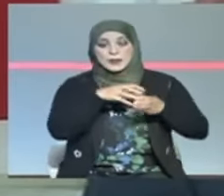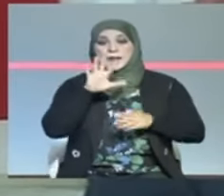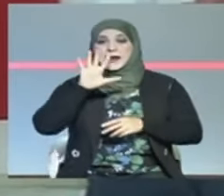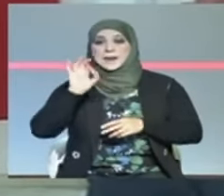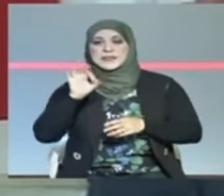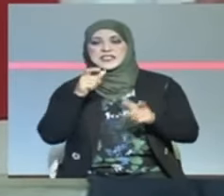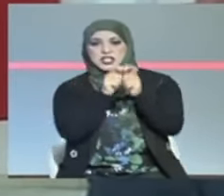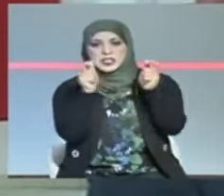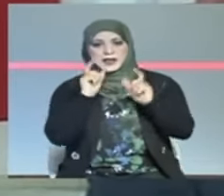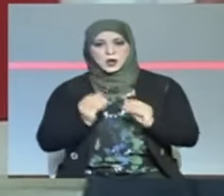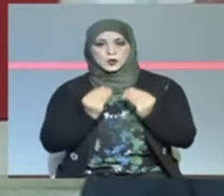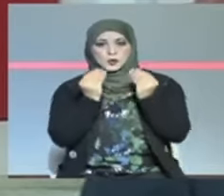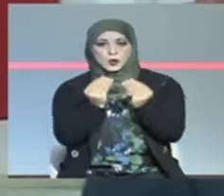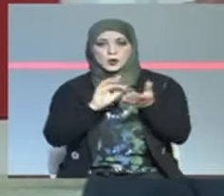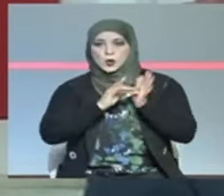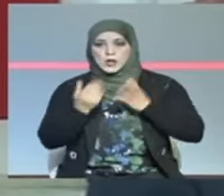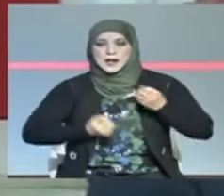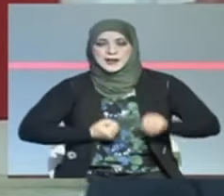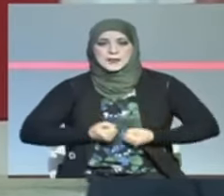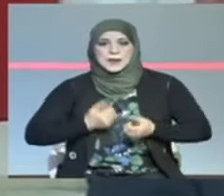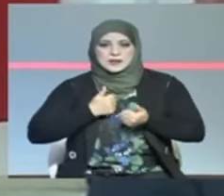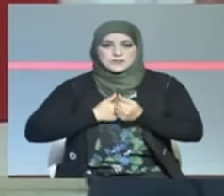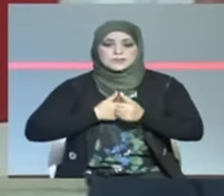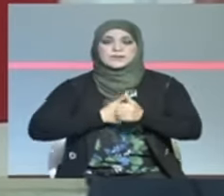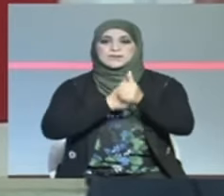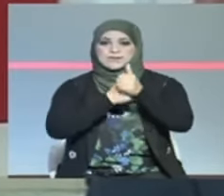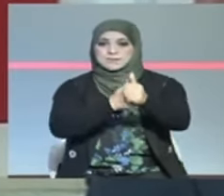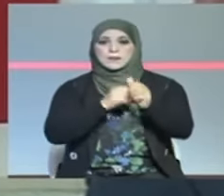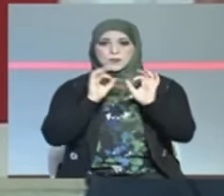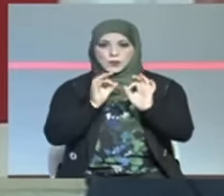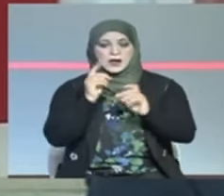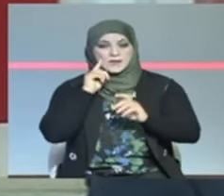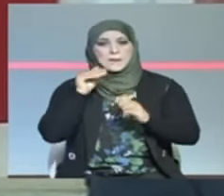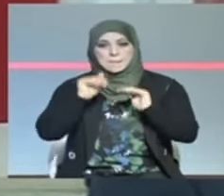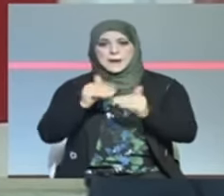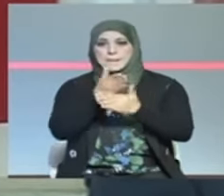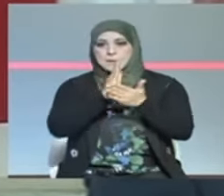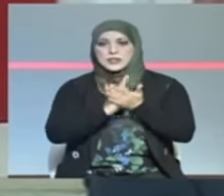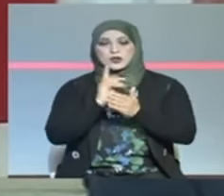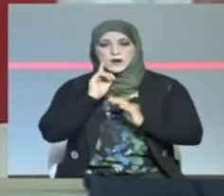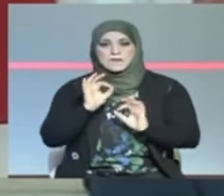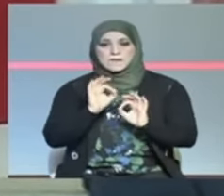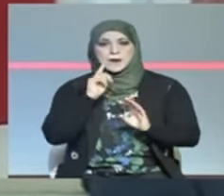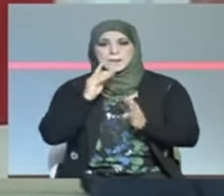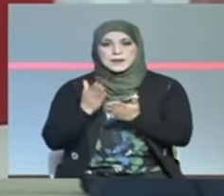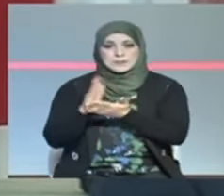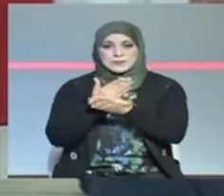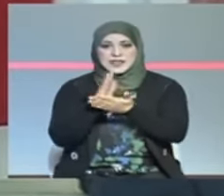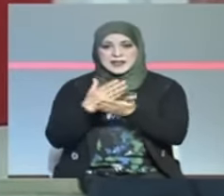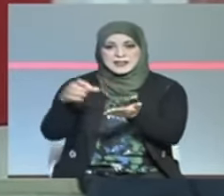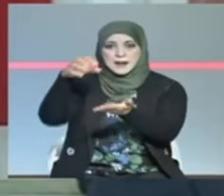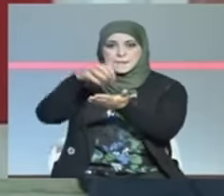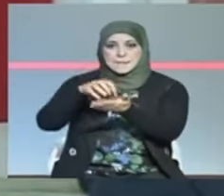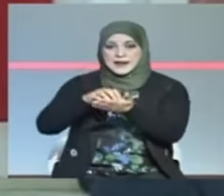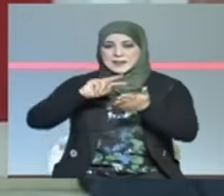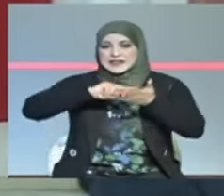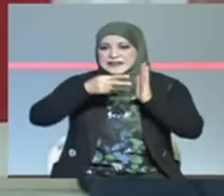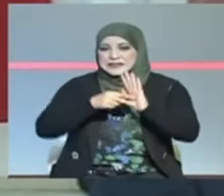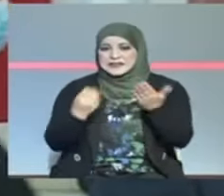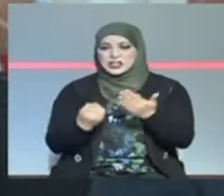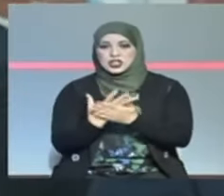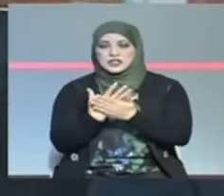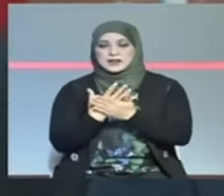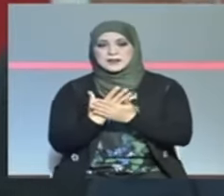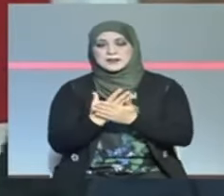لهم كل خدمات المرافقة وفي نفس المشروع بشيكون فهمة تمويل لمركز متع تقنيات حديثة بور